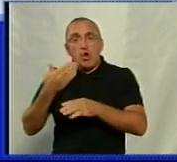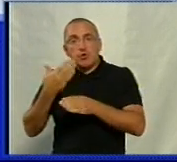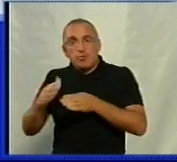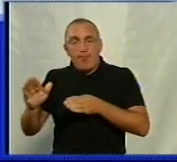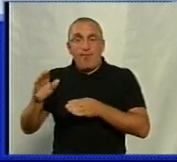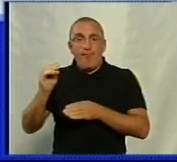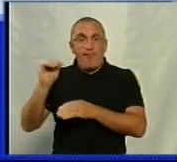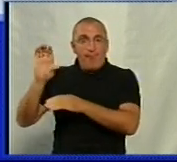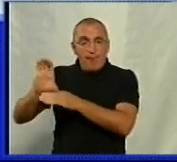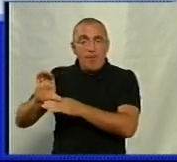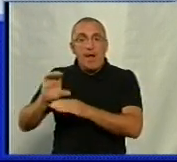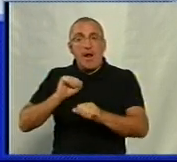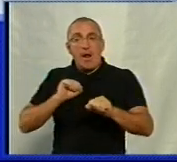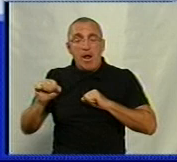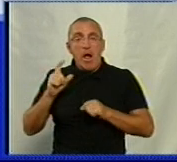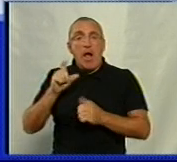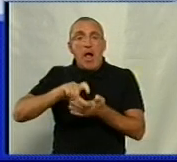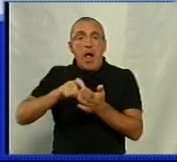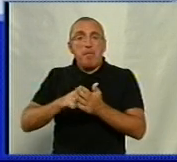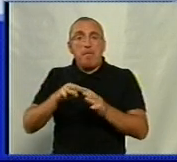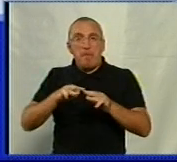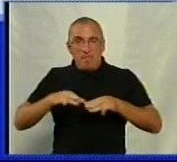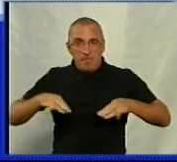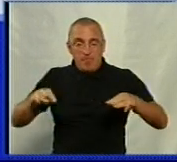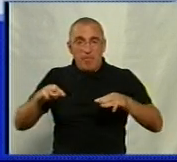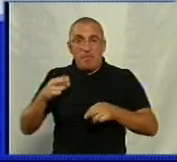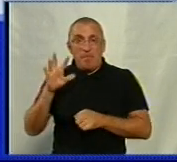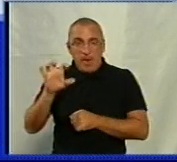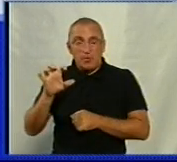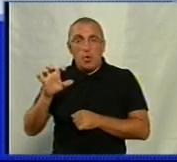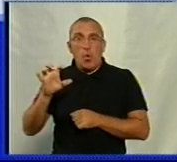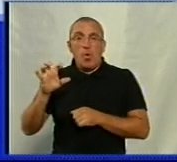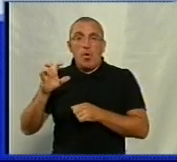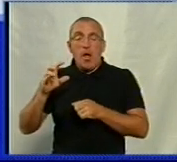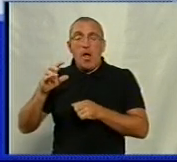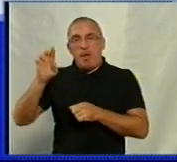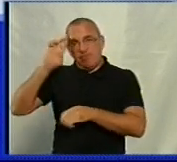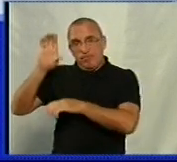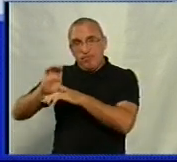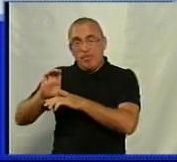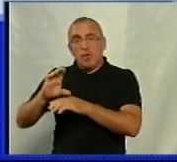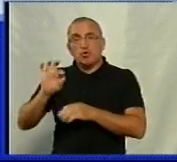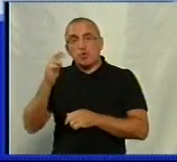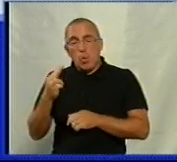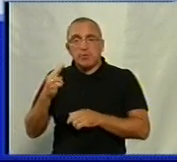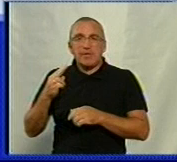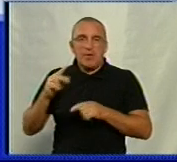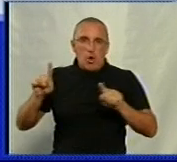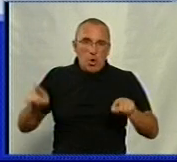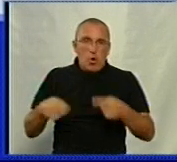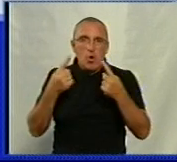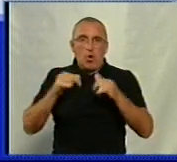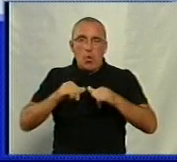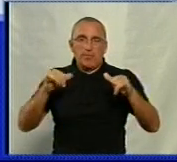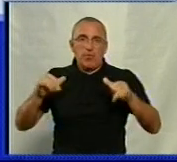субвенції, які за розпорядження кабіну номер 500 надійшли з державного бюджету на соціально-економічний розвиток територій. Про це